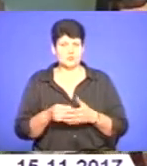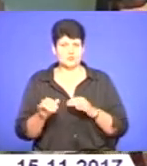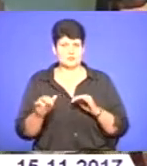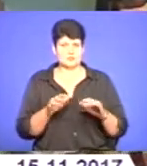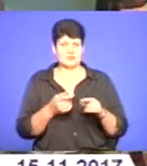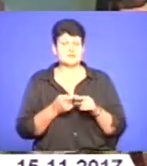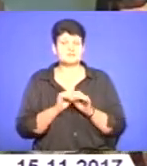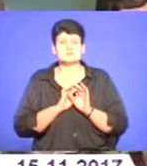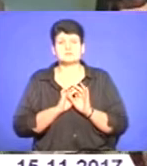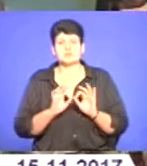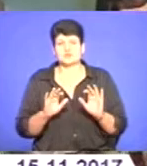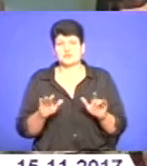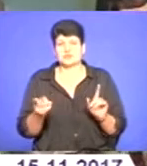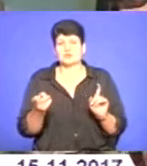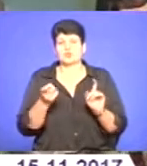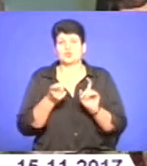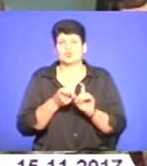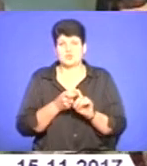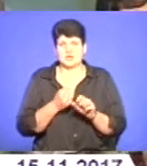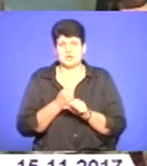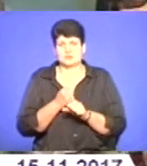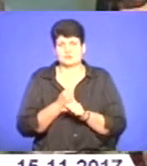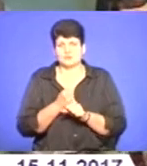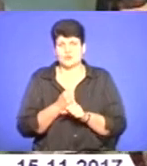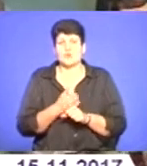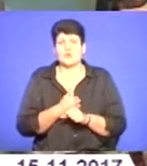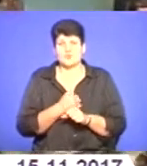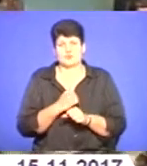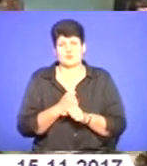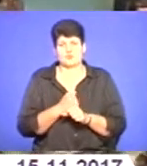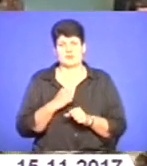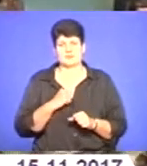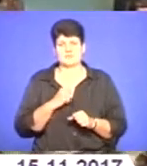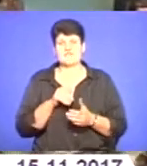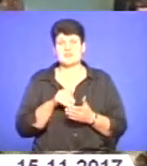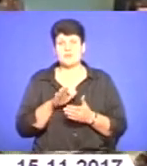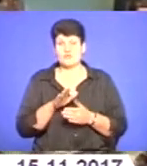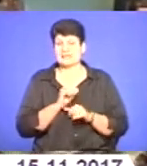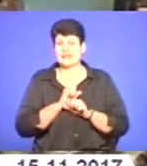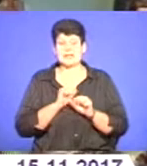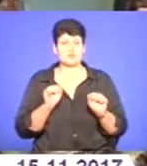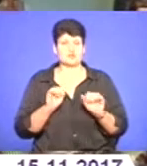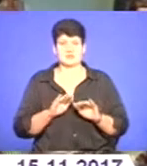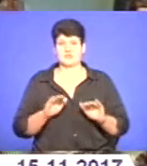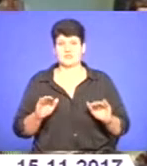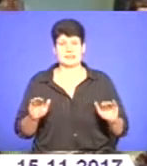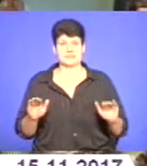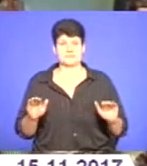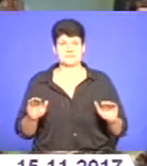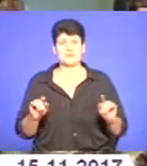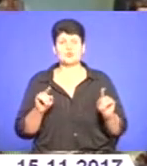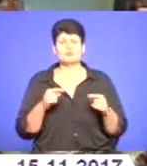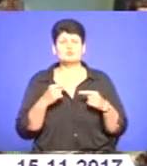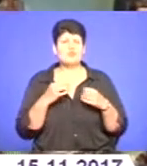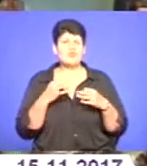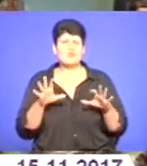дуже чудово, що діти долучаються до робіт і хочуть це робити. Відмовити неможливо діткам, тому що будь